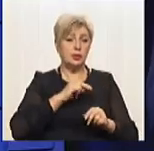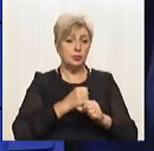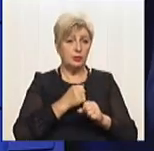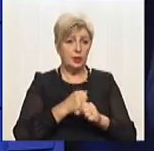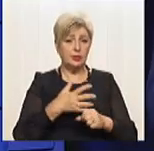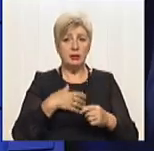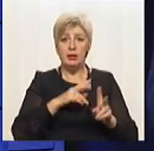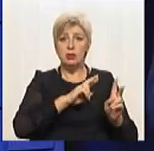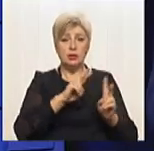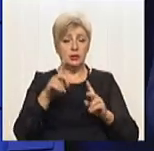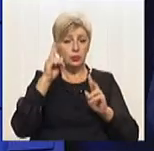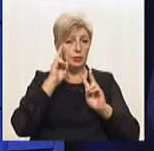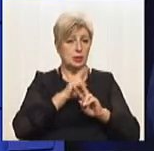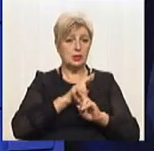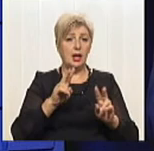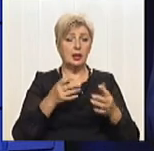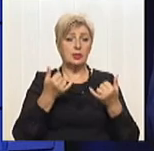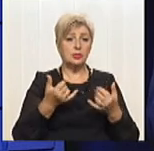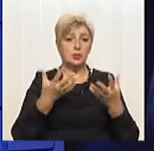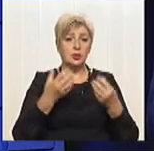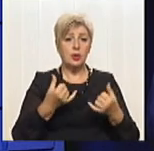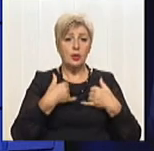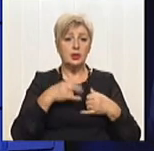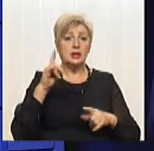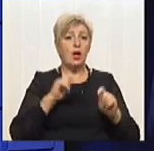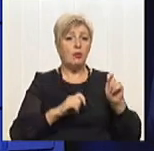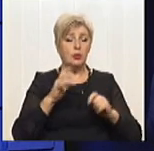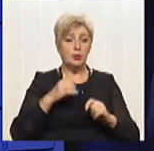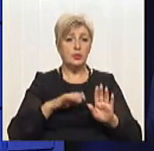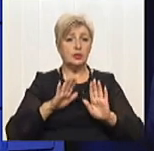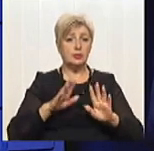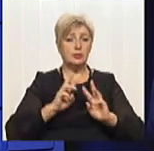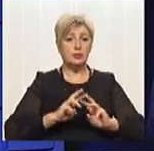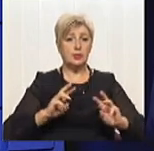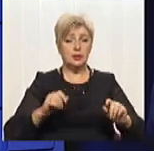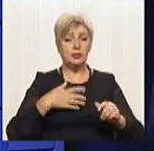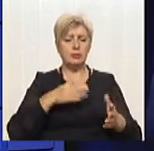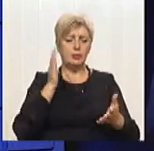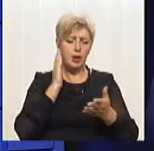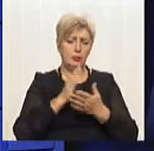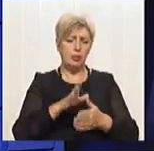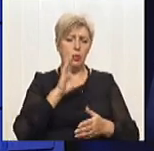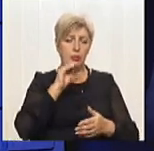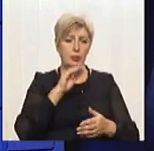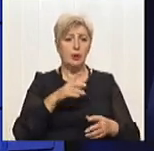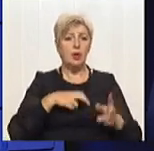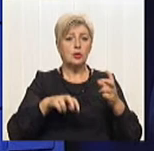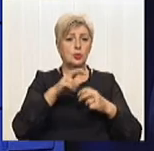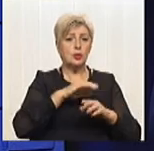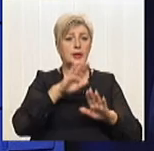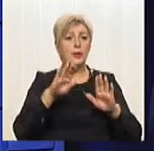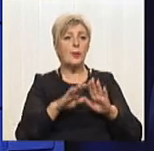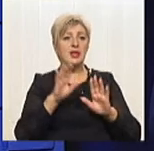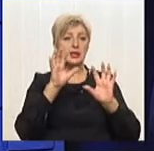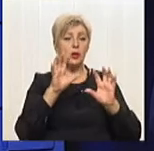не знає на сьогоднішній день. Нам на форумі заступники міністра впрямою мовою казали – чекайте підзаконних актів.